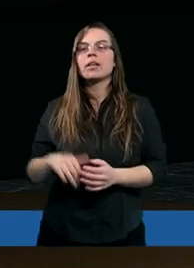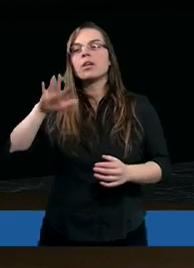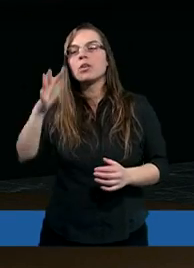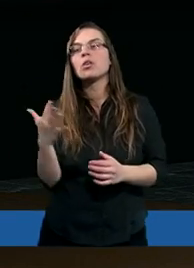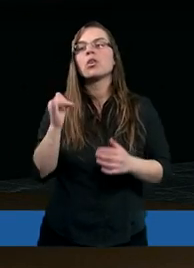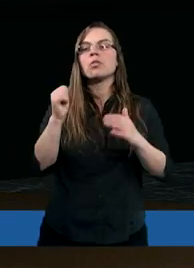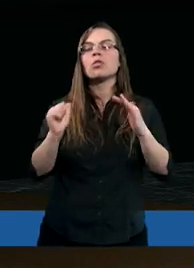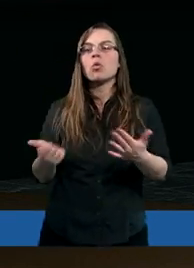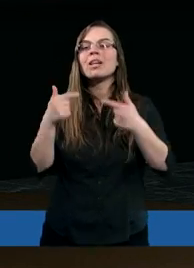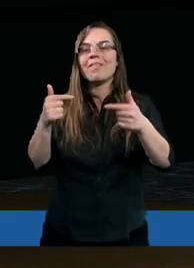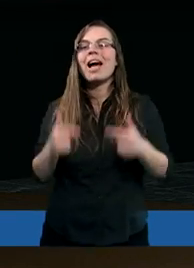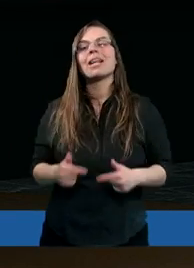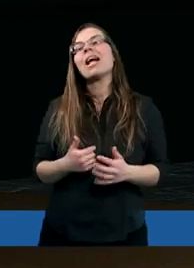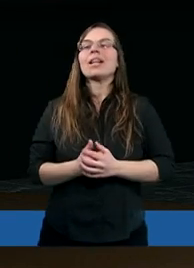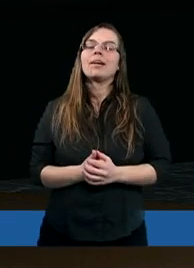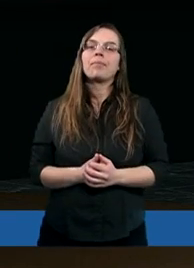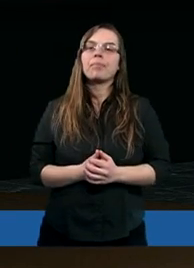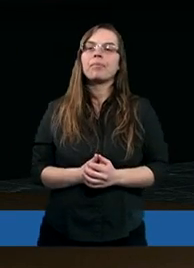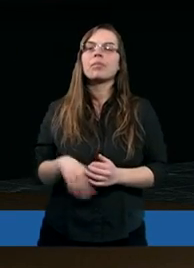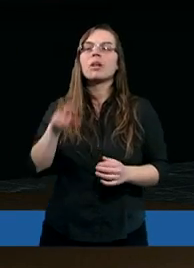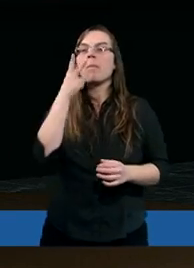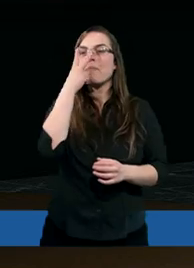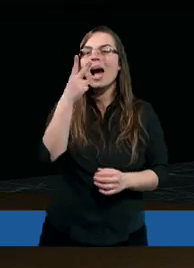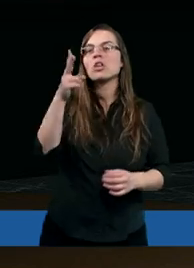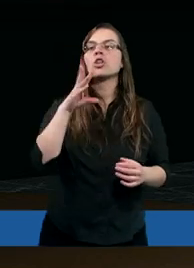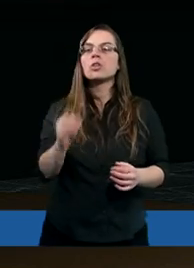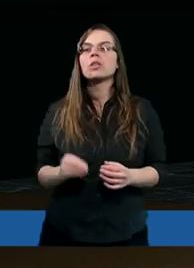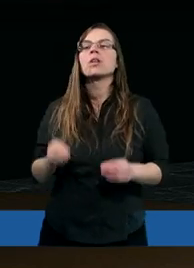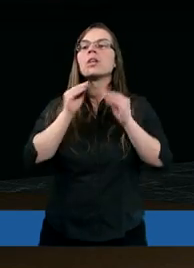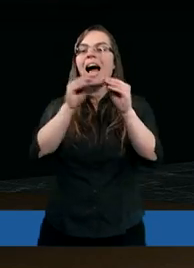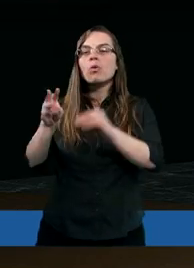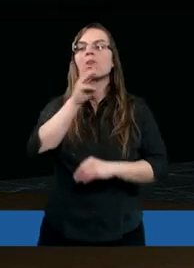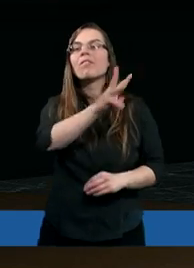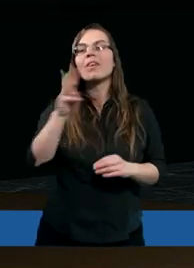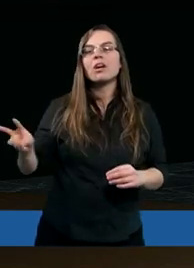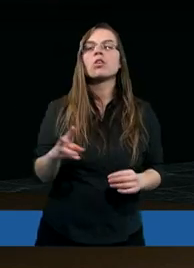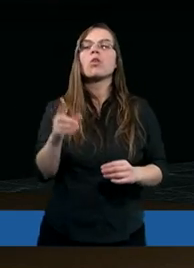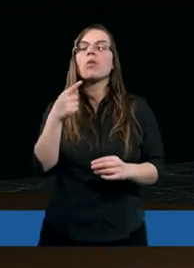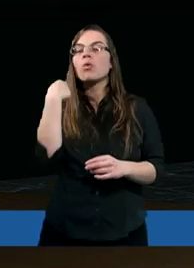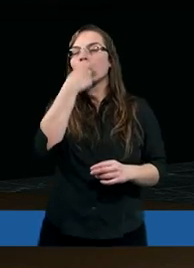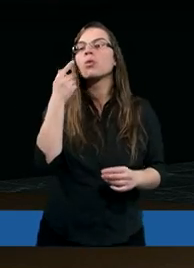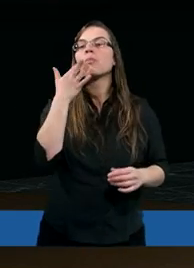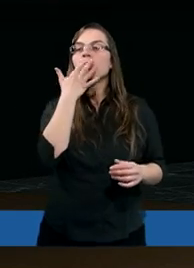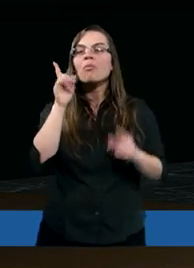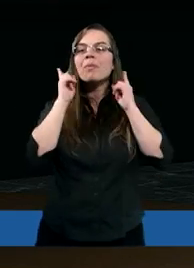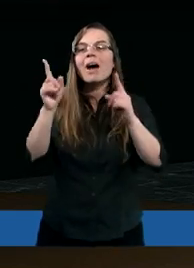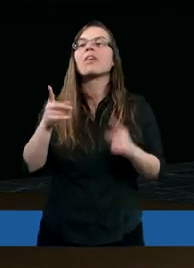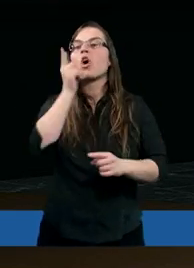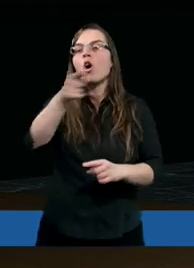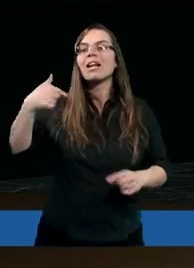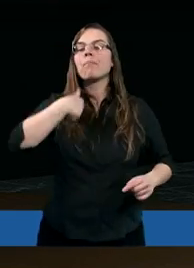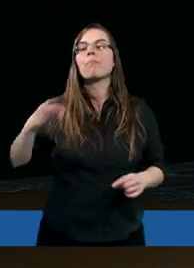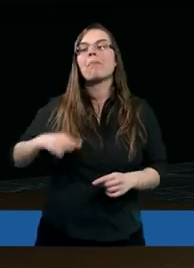piąty i szósty werset. Patrzcie, nauczyłem wam ustaw i praw, jakie mi